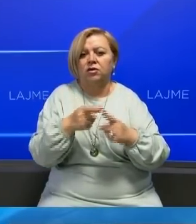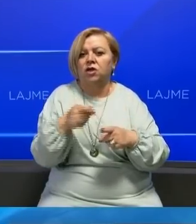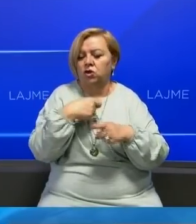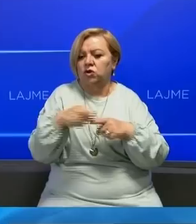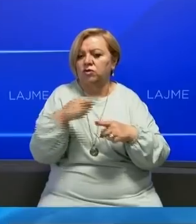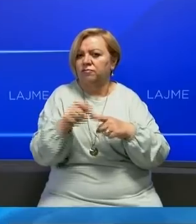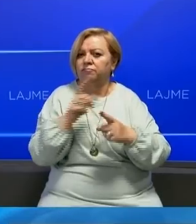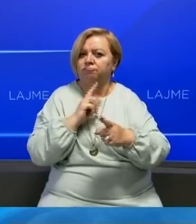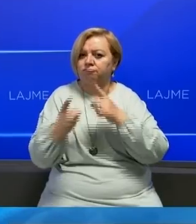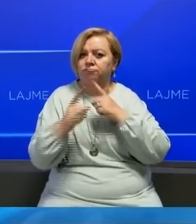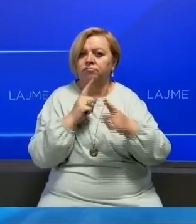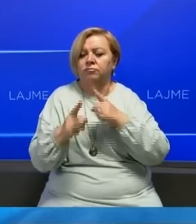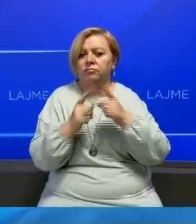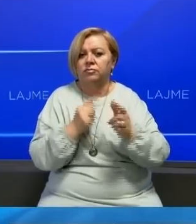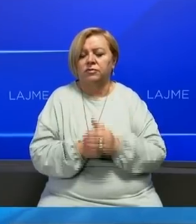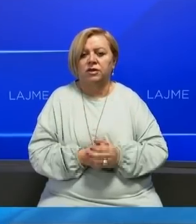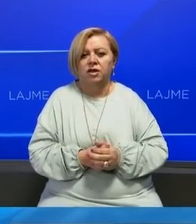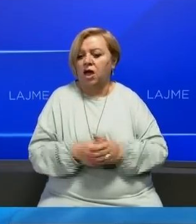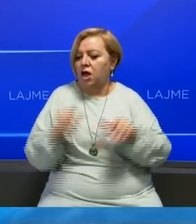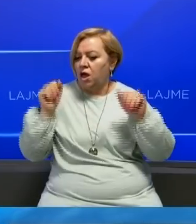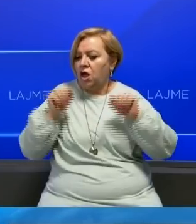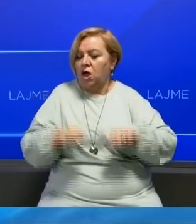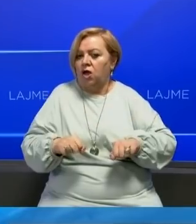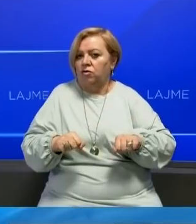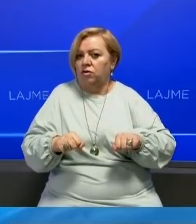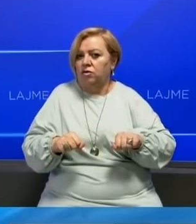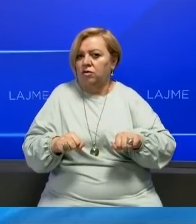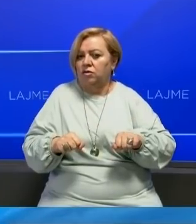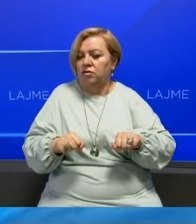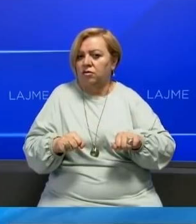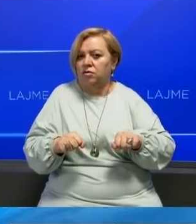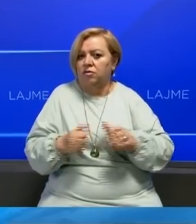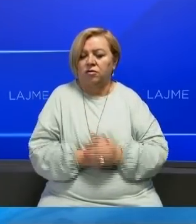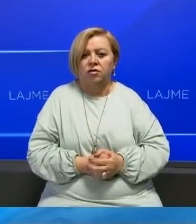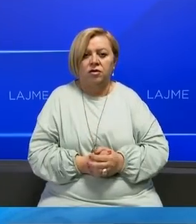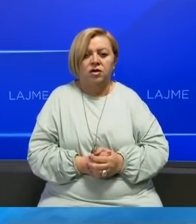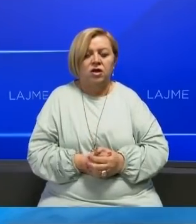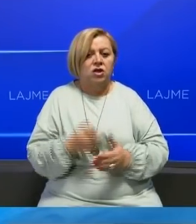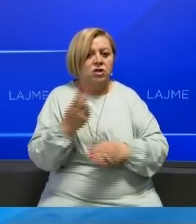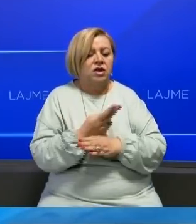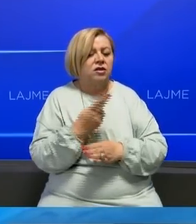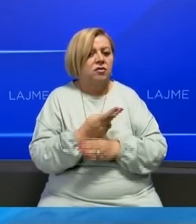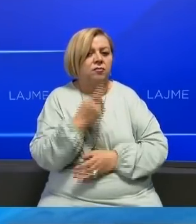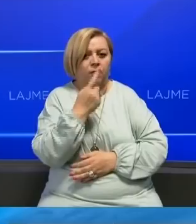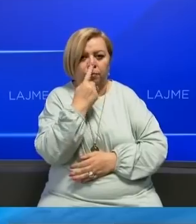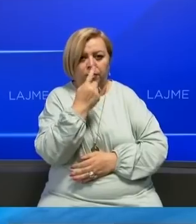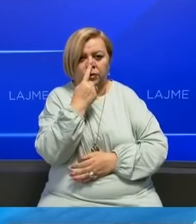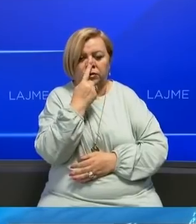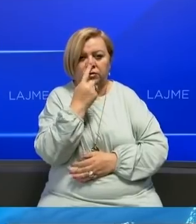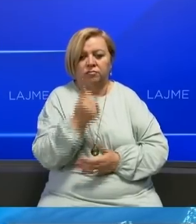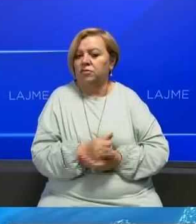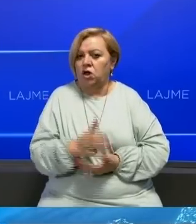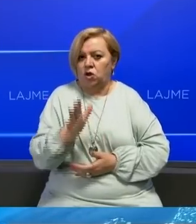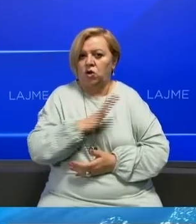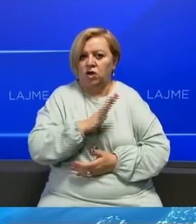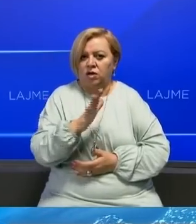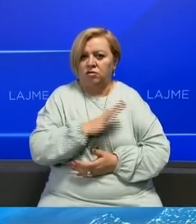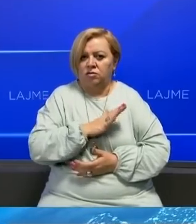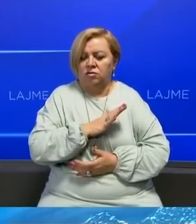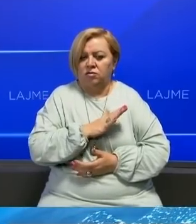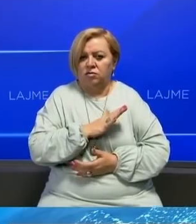diskutim pasi që autoriteti autokrati prezidentit Putin mund të shkoj dhe të një shkallë shumë të rëzikshme për